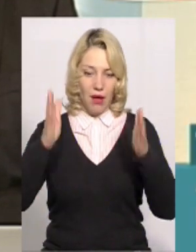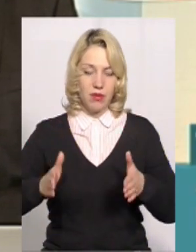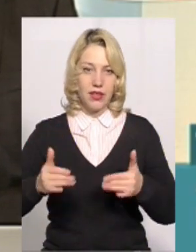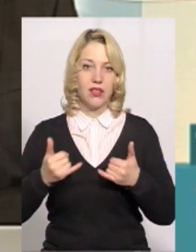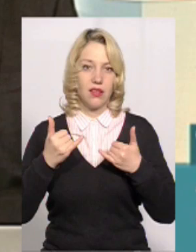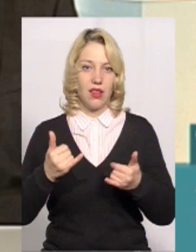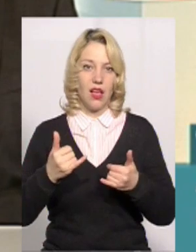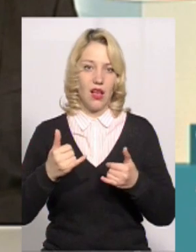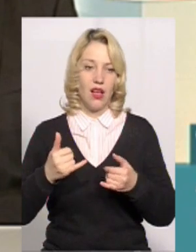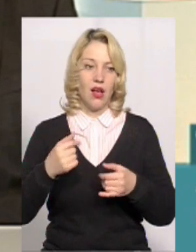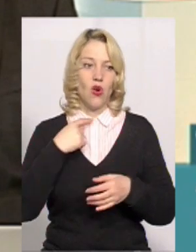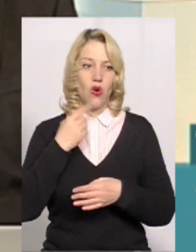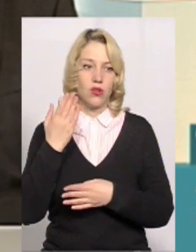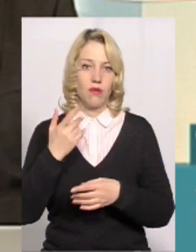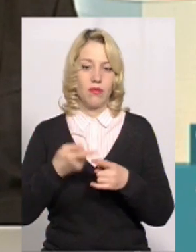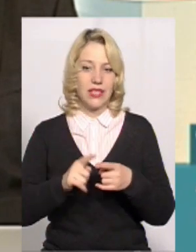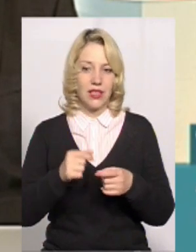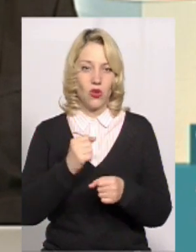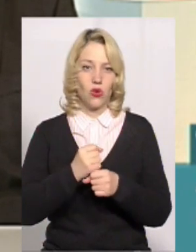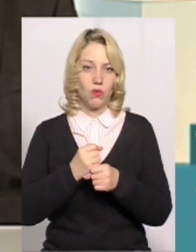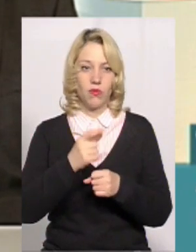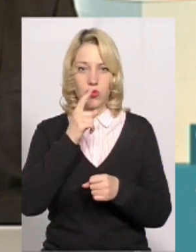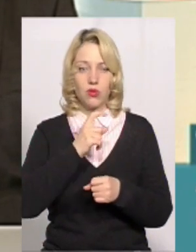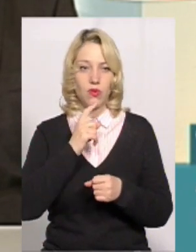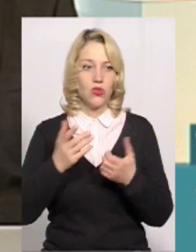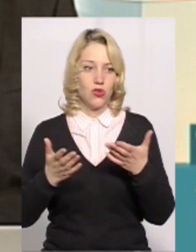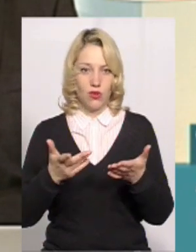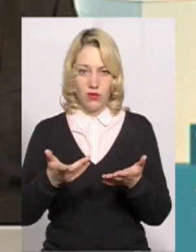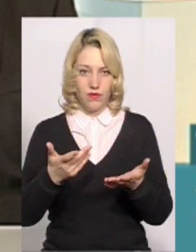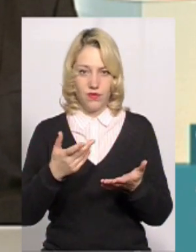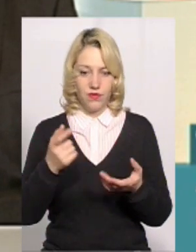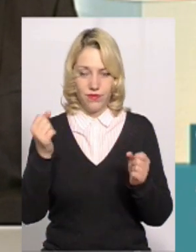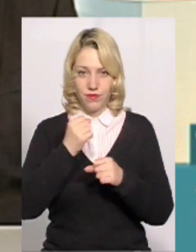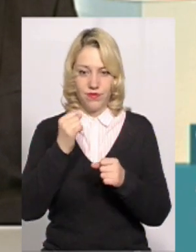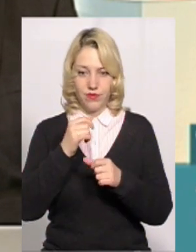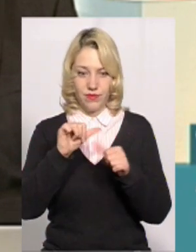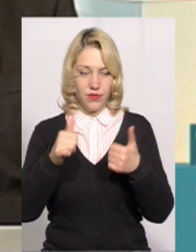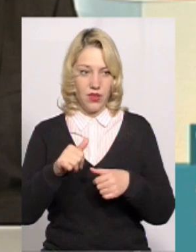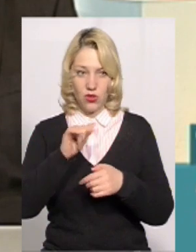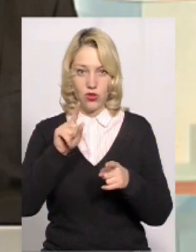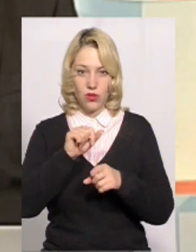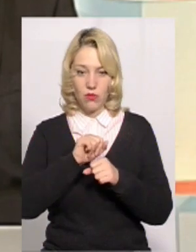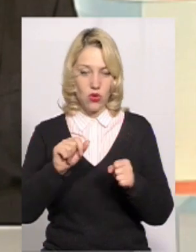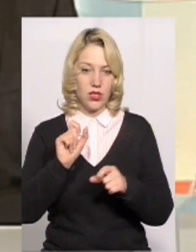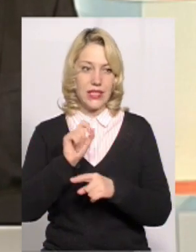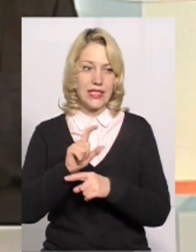Ну, ми їх робимо незрозуміло з чого. Вони схожі незрозуміло на що. Ну, невже їх не можна замовити